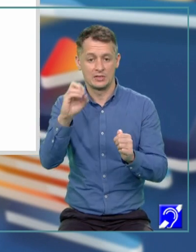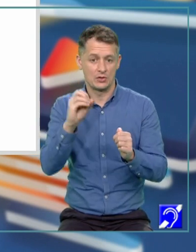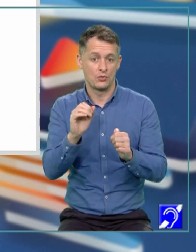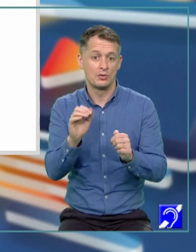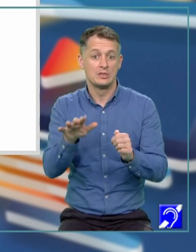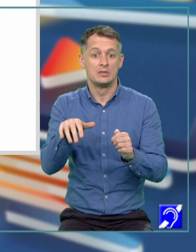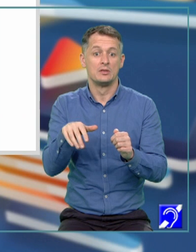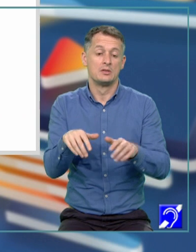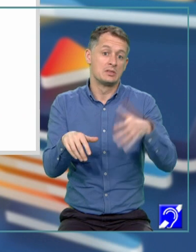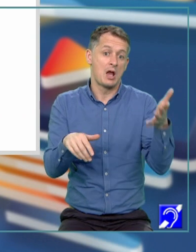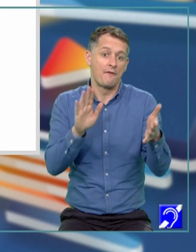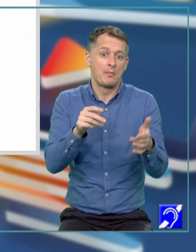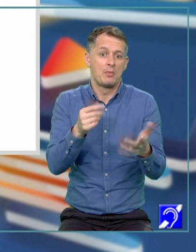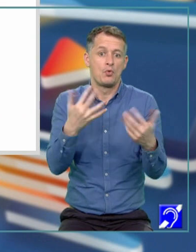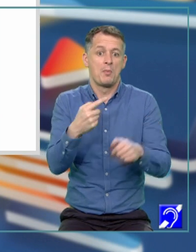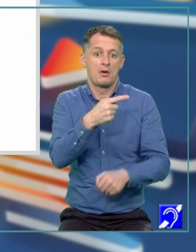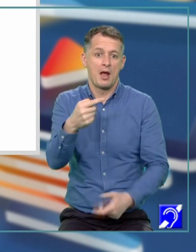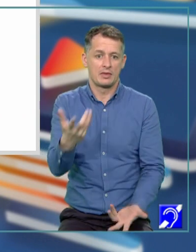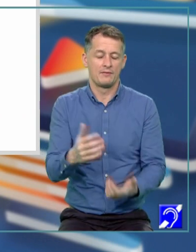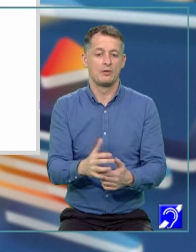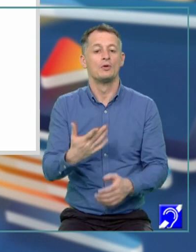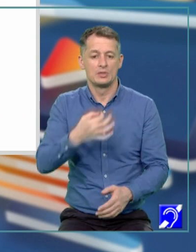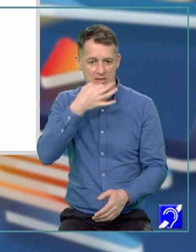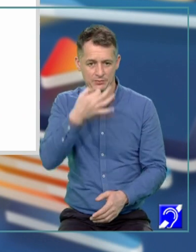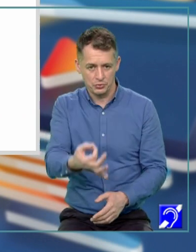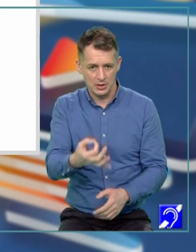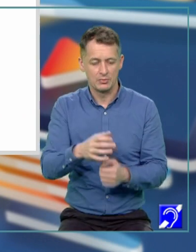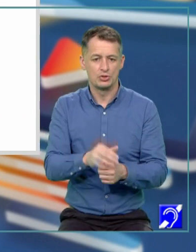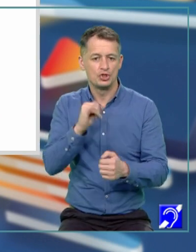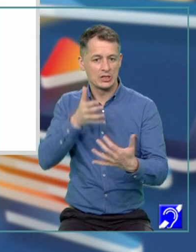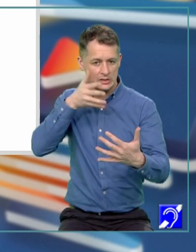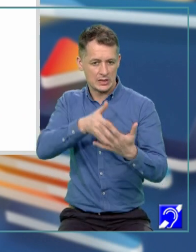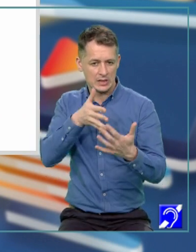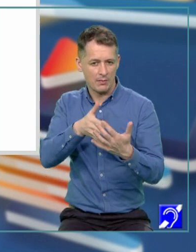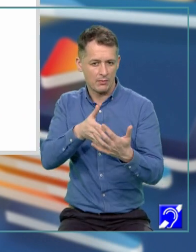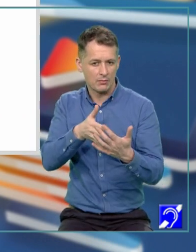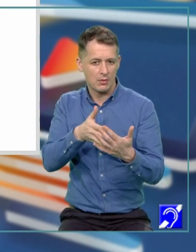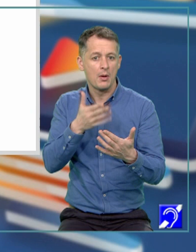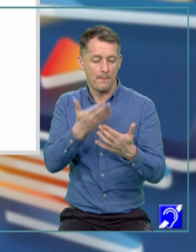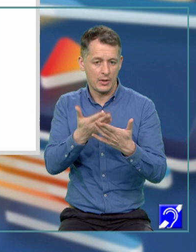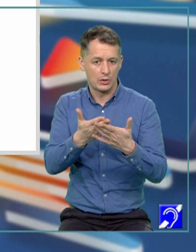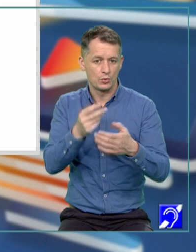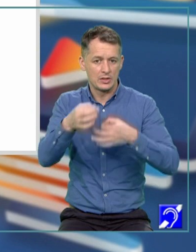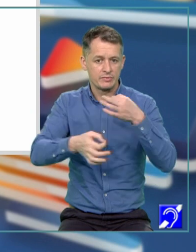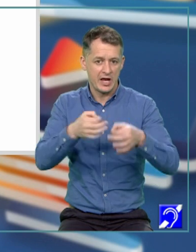avem un număr negativ. Deci, vom spune și insistăm asupra expresiei acestei.